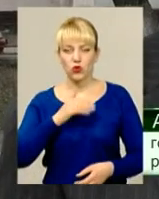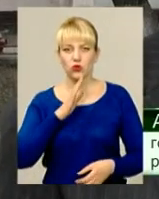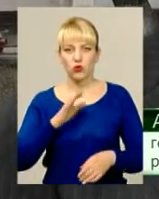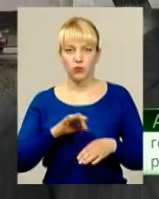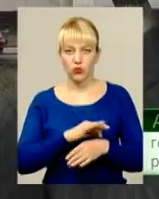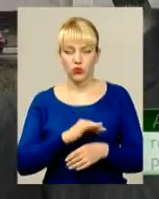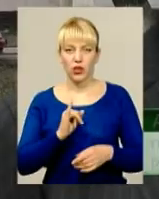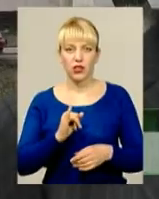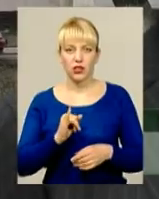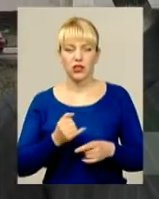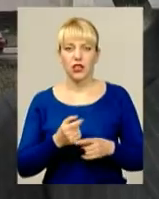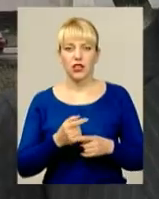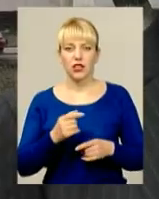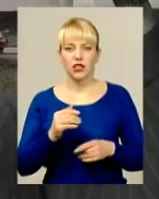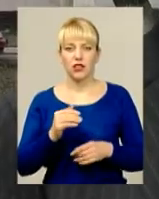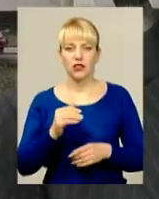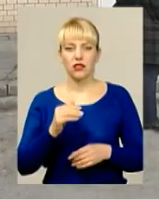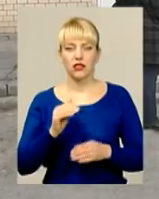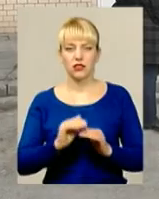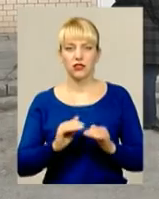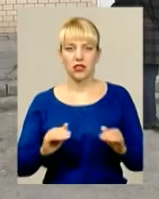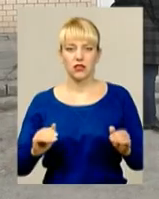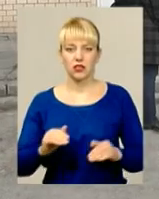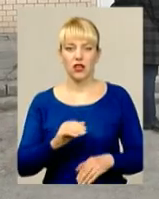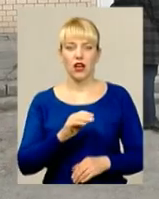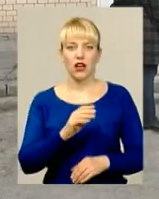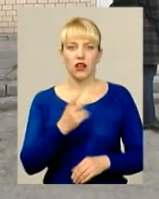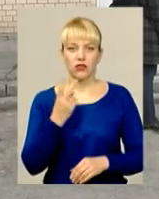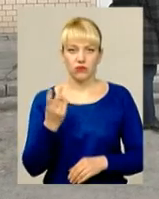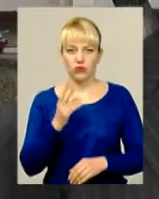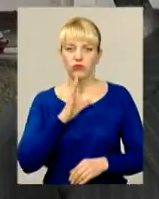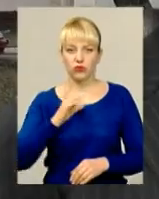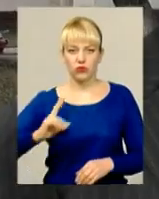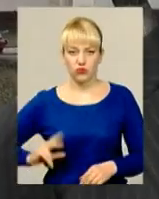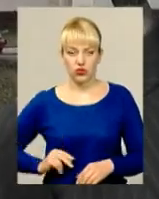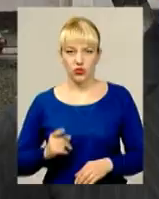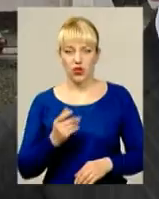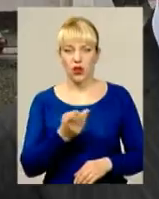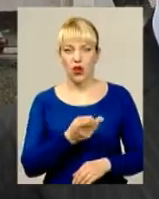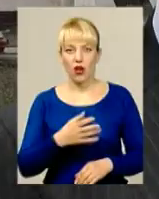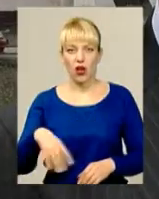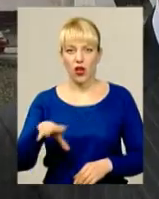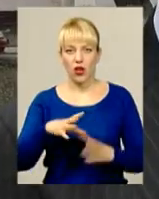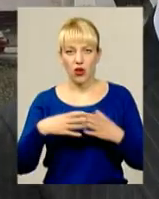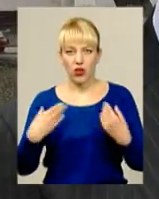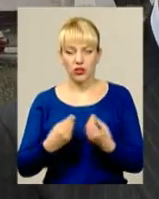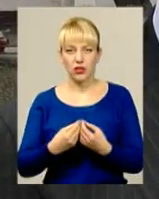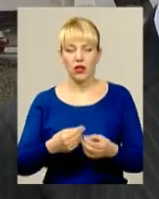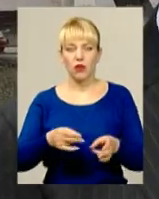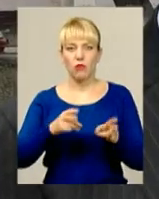діти Александра і Руслана, вони пострадали від російської